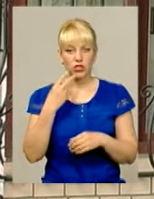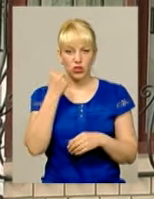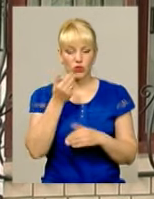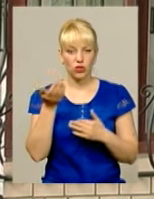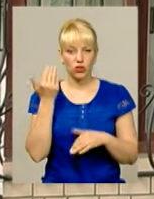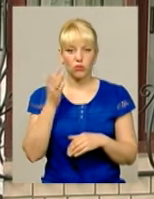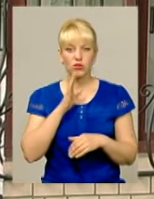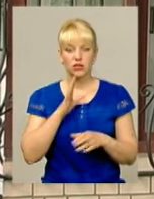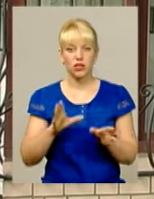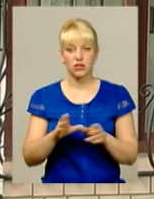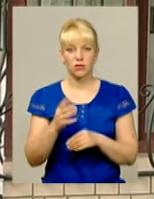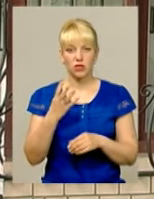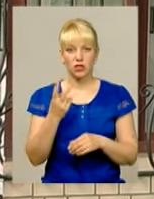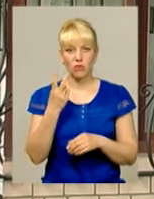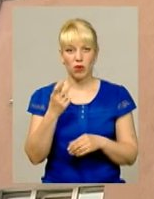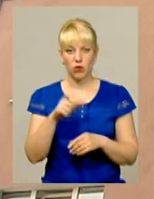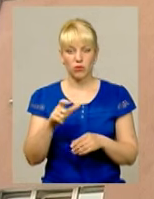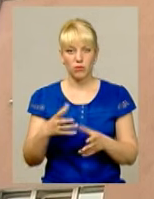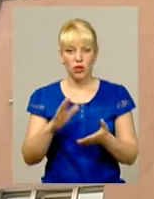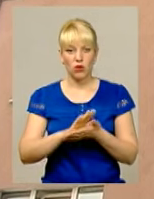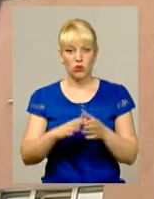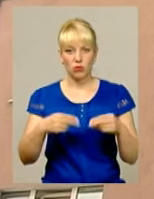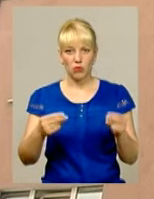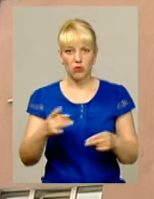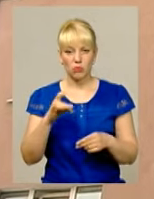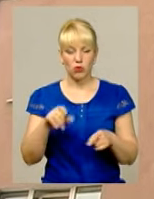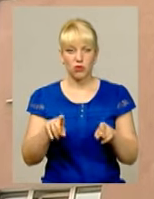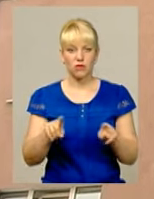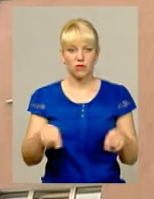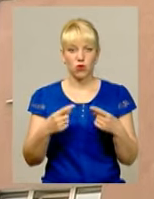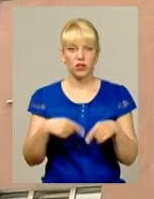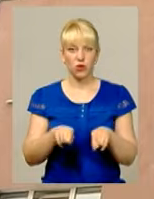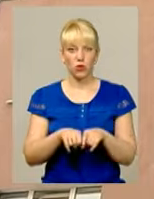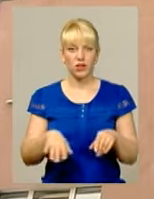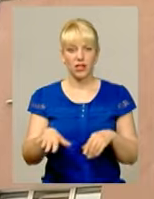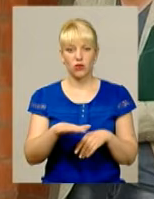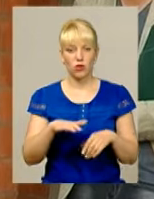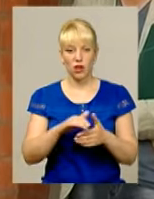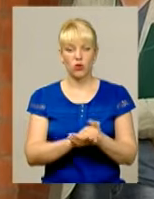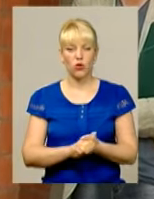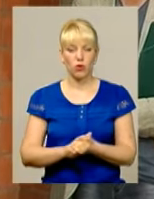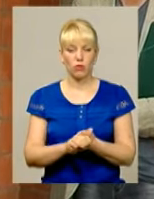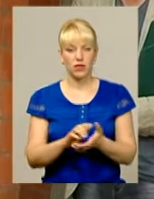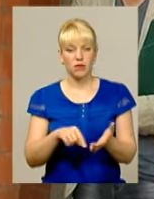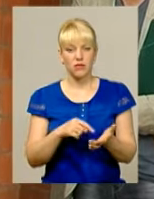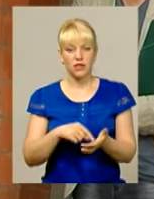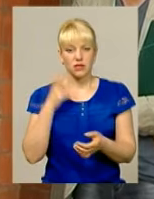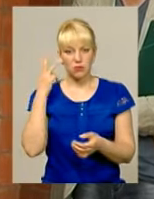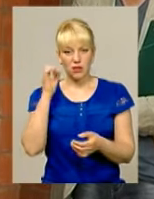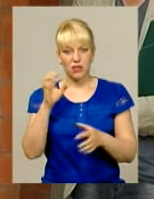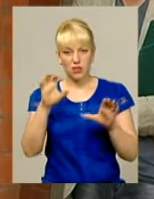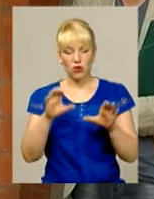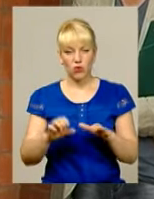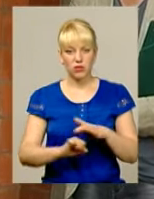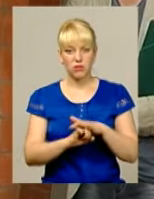тому жінка разом зі ще двома людьми уклала договір про створення такої територіальної громади міста Хмельницького На законних підставах